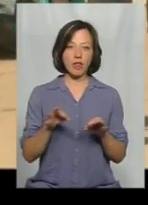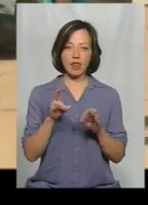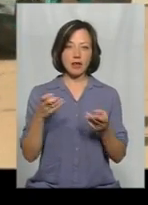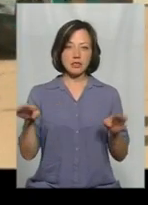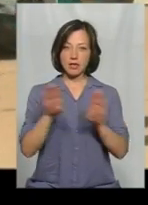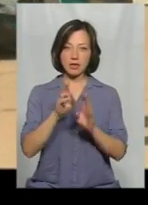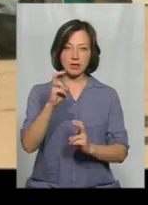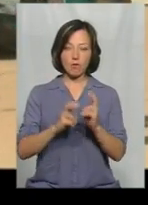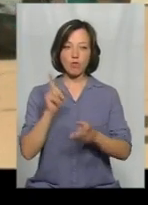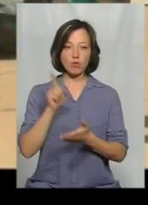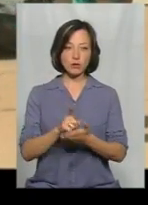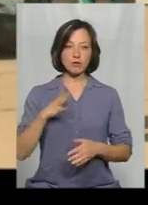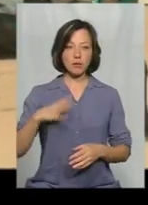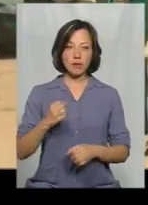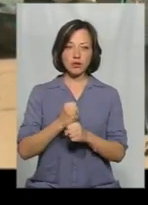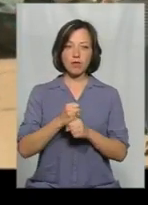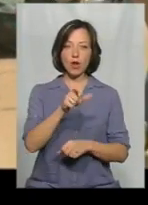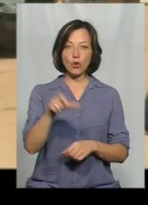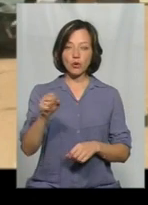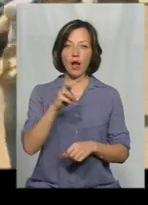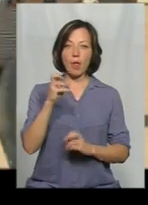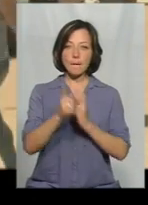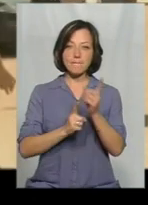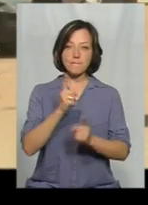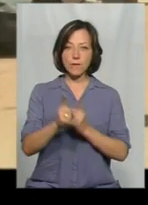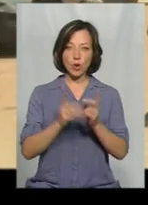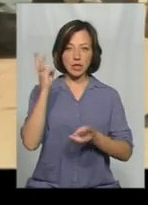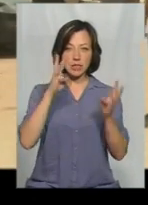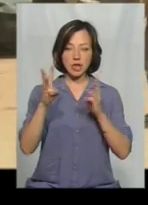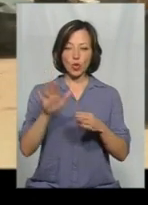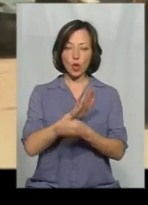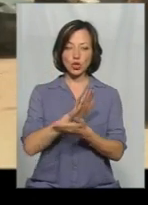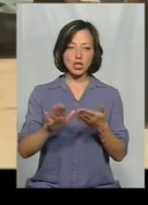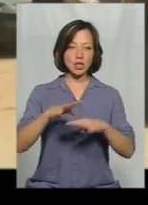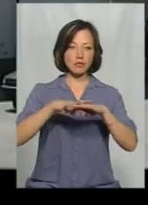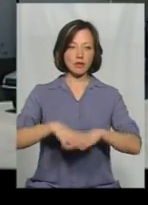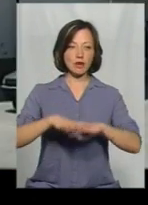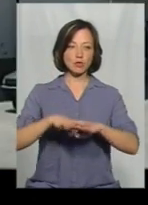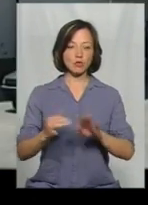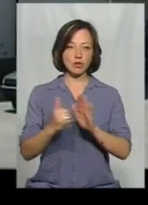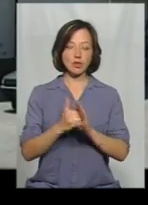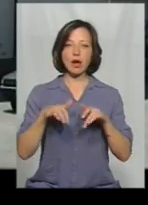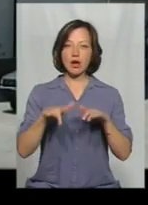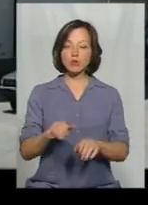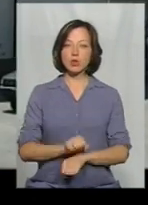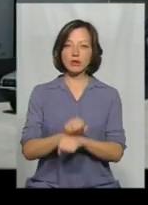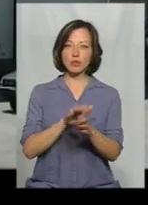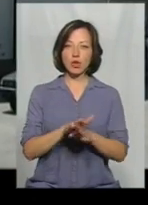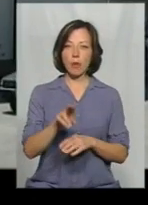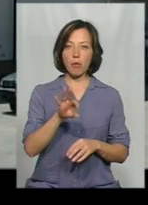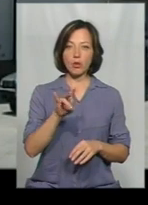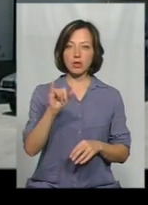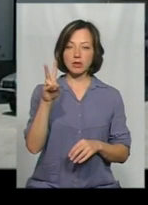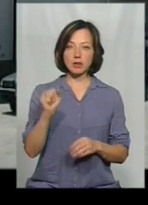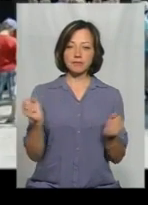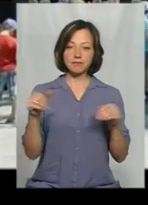криття заводів, завод мусить працювати, там працюють люди. Але за модернізацію очисних споруд, за встановлення фільтрації. Акція протесту відбулася і в Понінці.